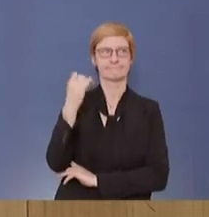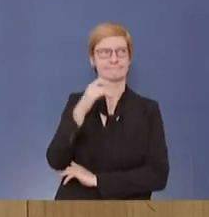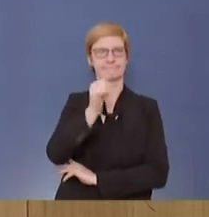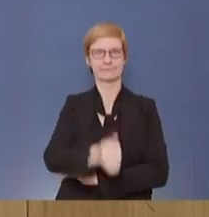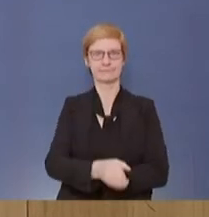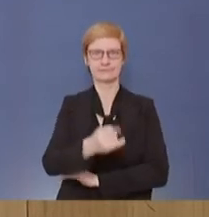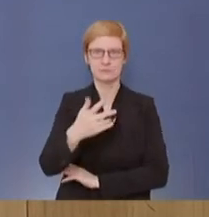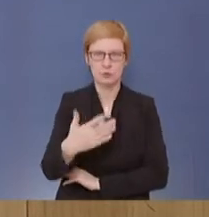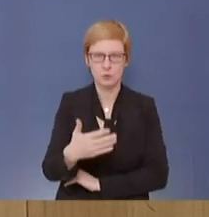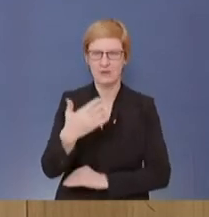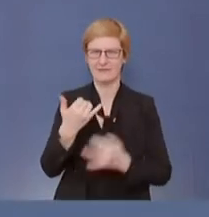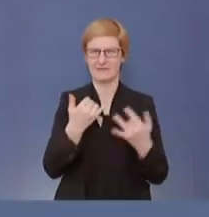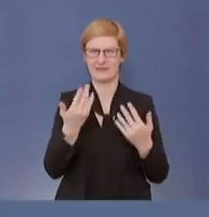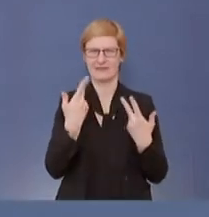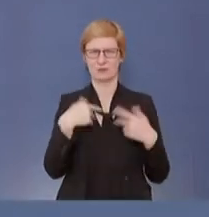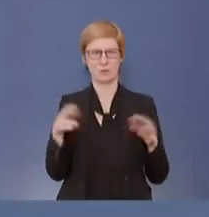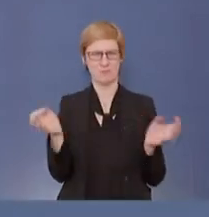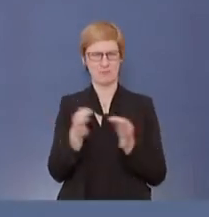einschneidenden Maßnahmen? Danke.